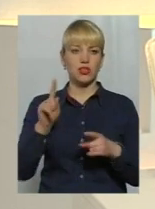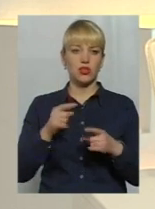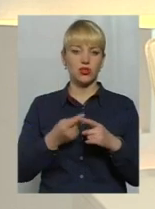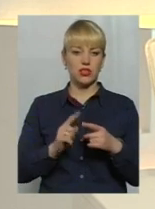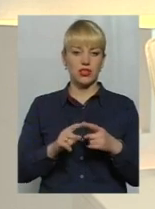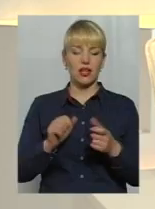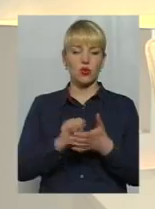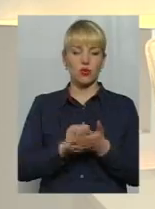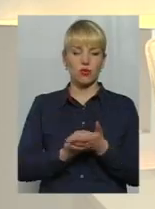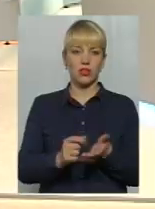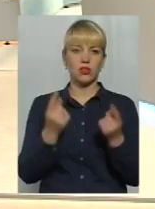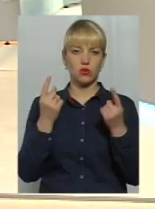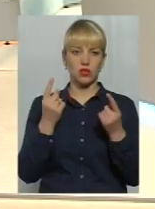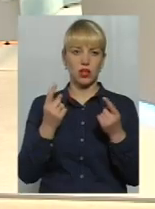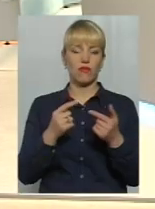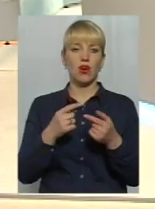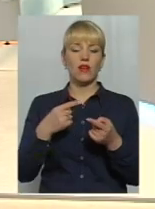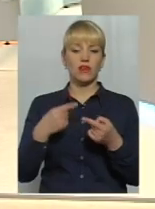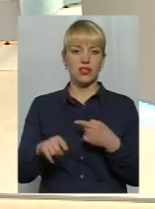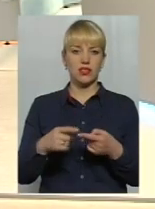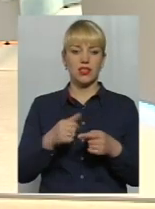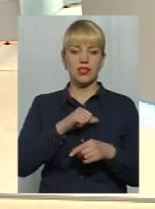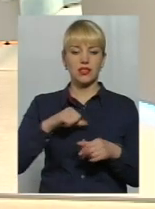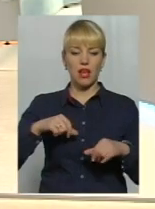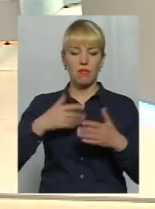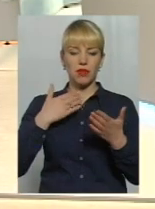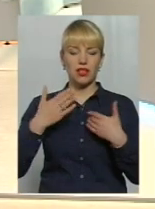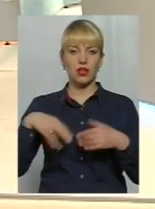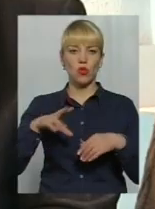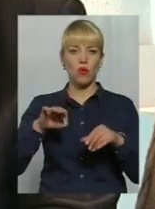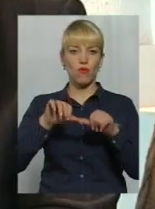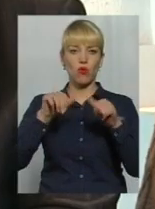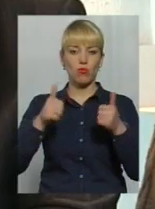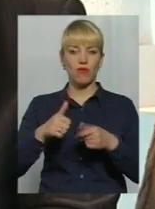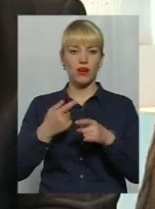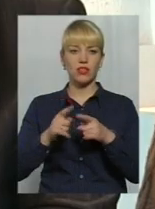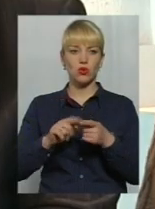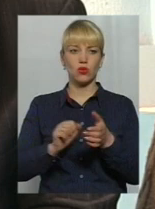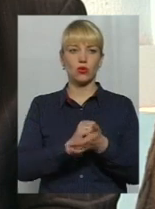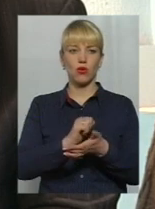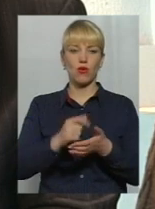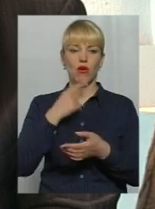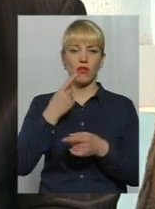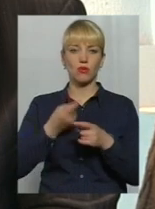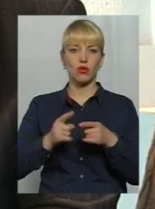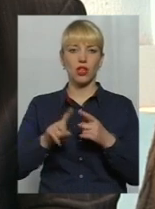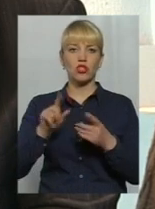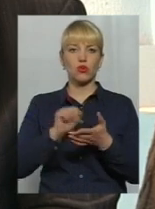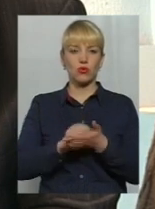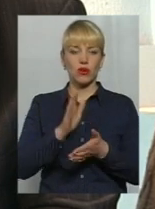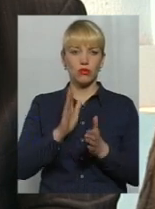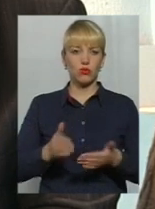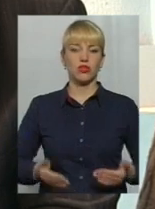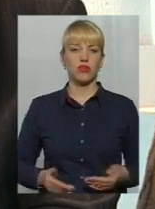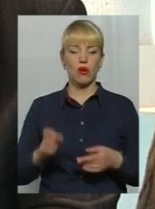відрізняється, в корені відрізняється? Сам підхід до формування цього документу говорить про те, що документ буде живим, оскільки кожен з